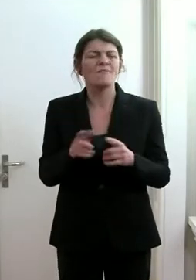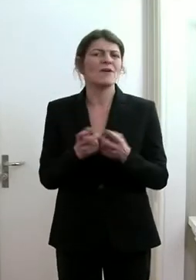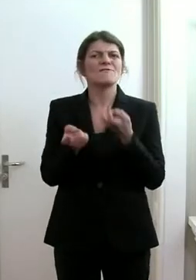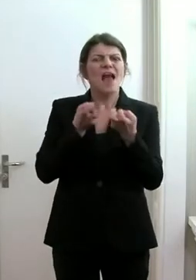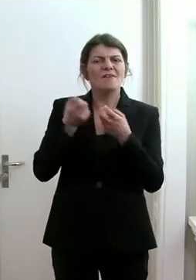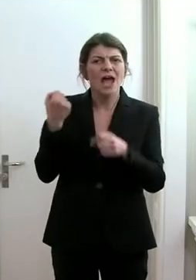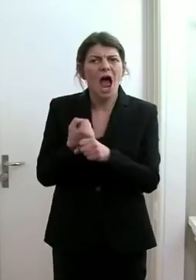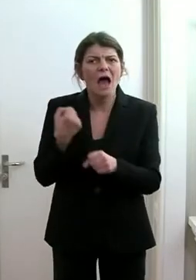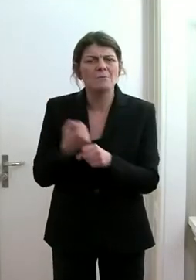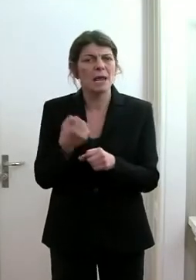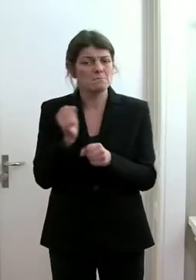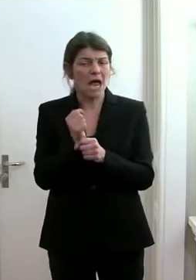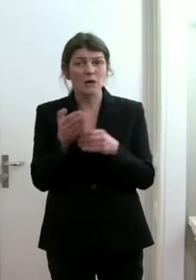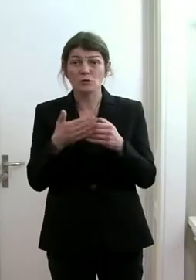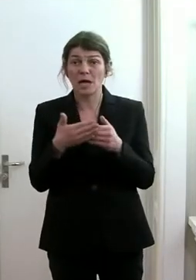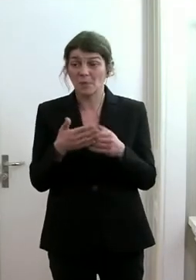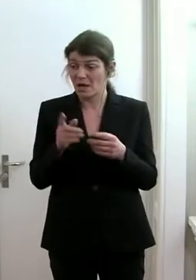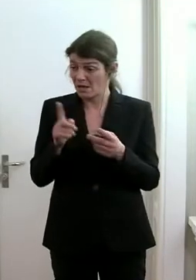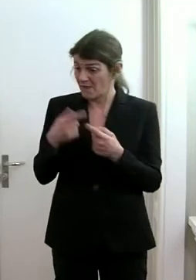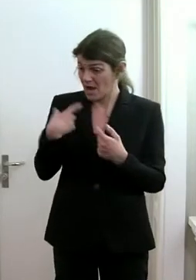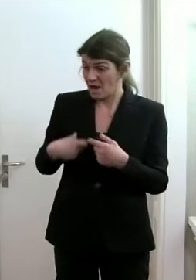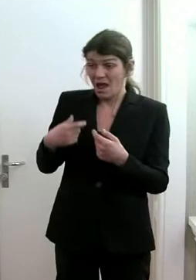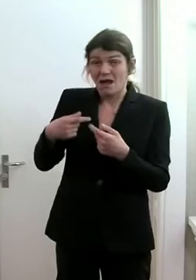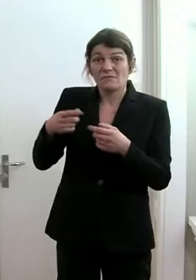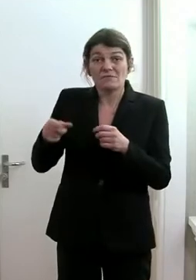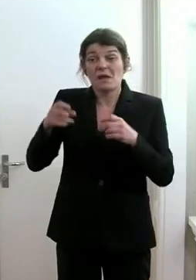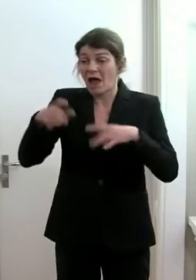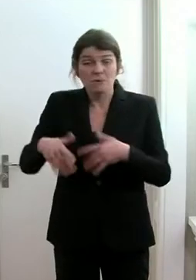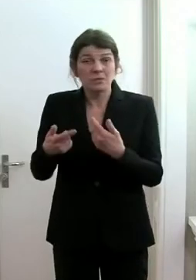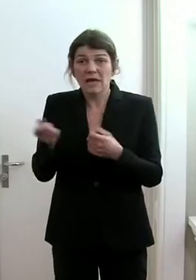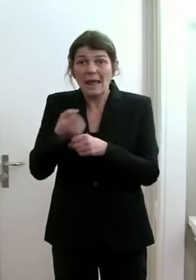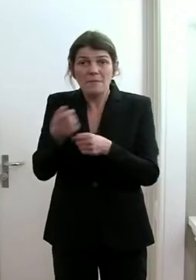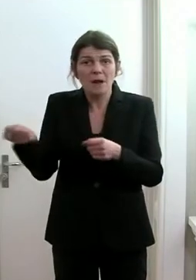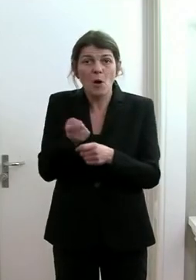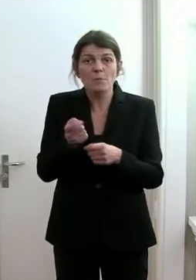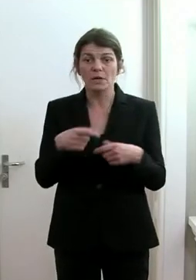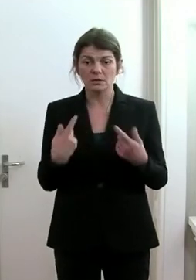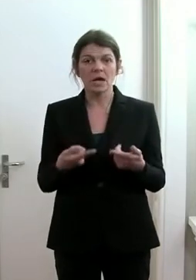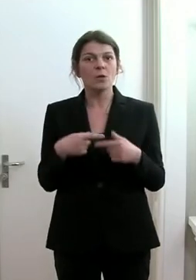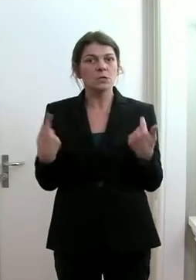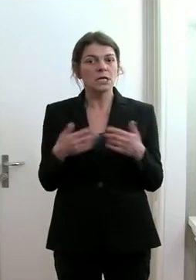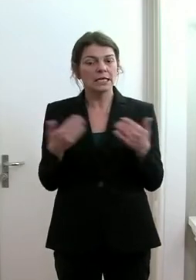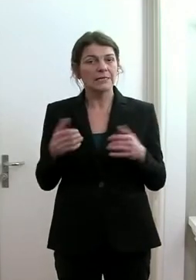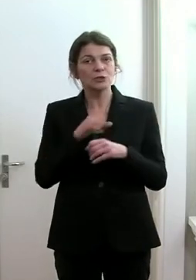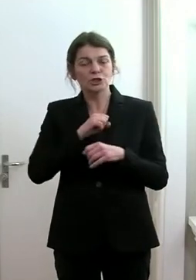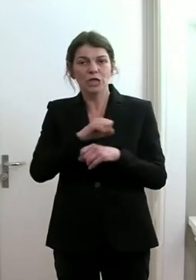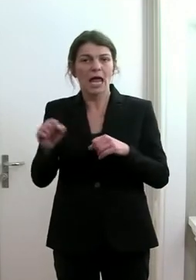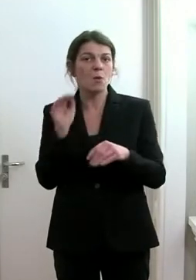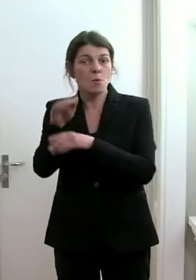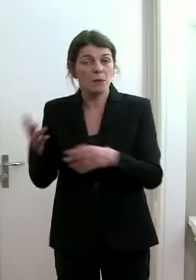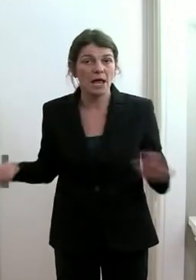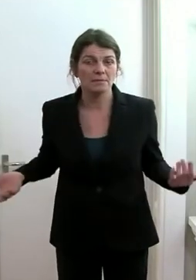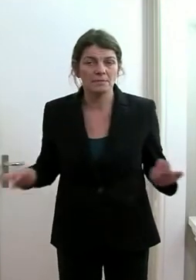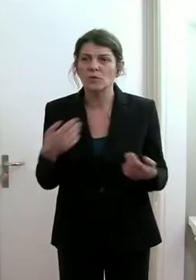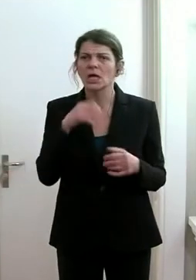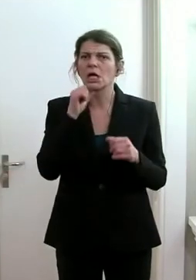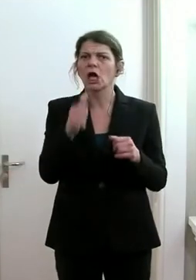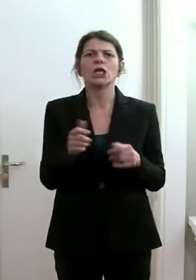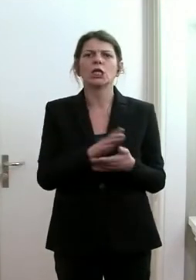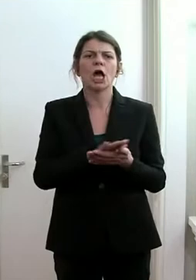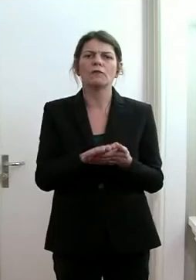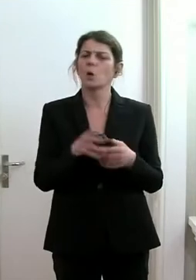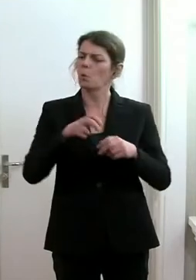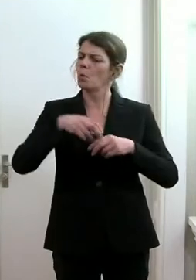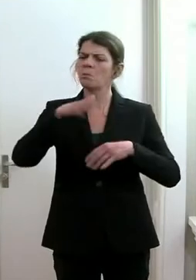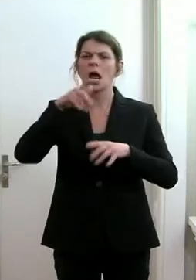Arbeit leisten. Wenn wir dann ausfallen, sehr schnell einfach an unsere Grenzen und können nicht einfach unbeliebig auf